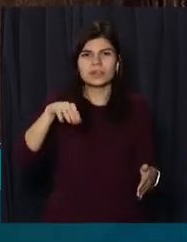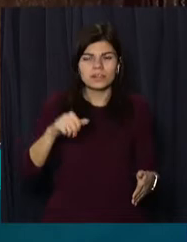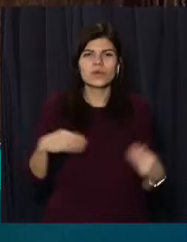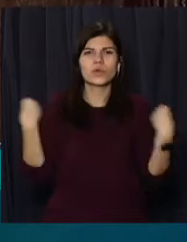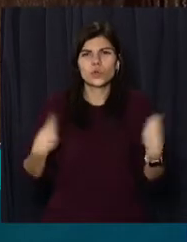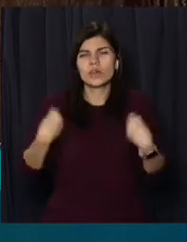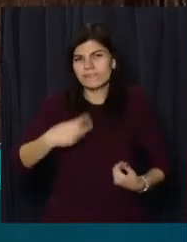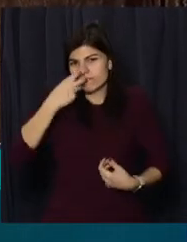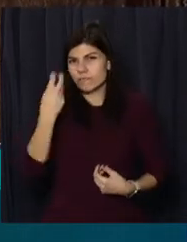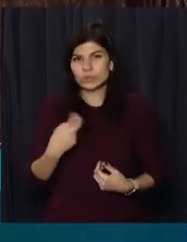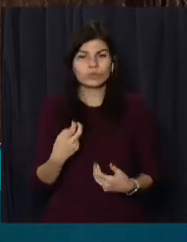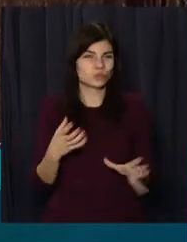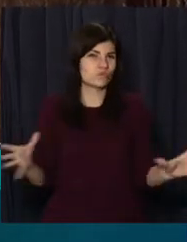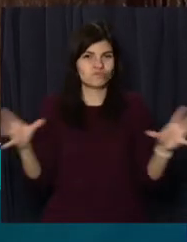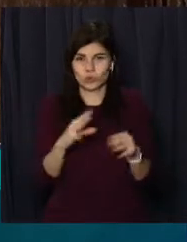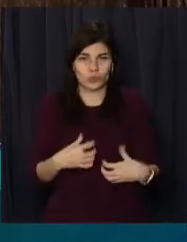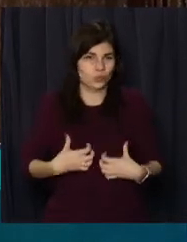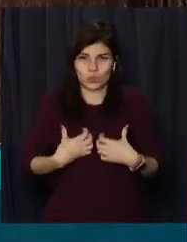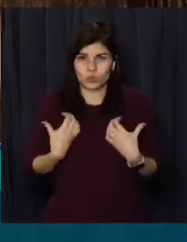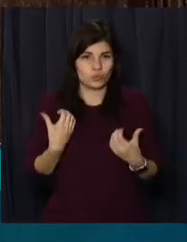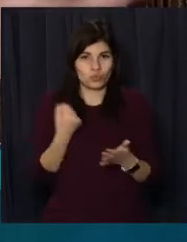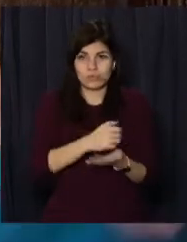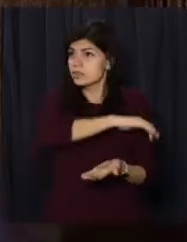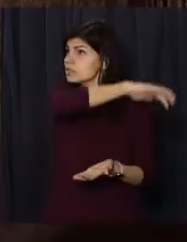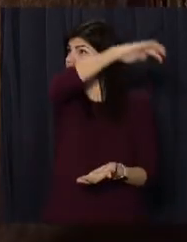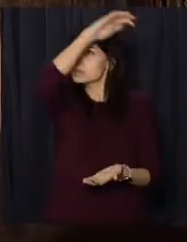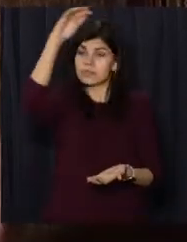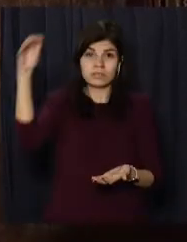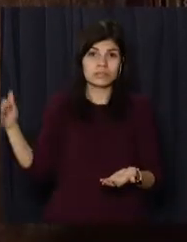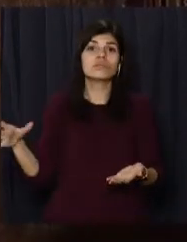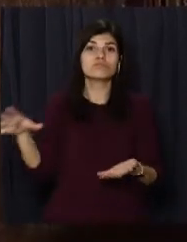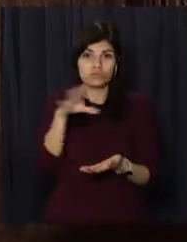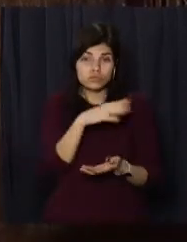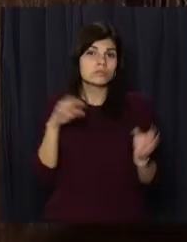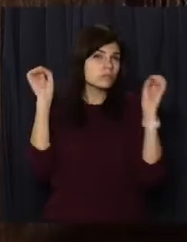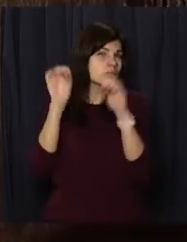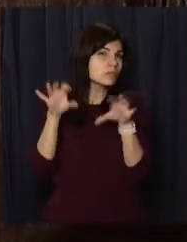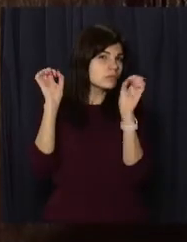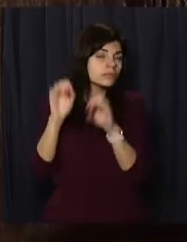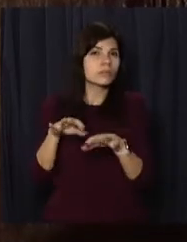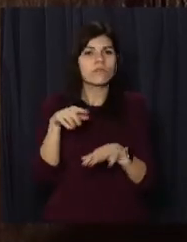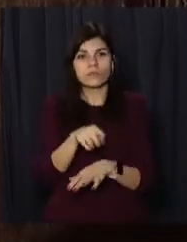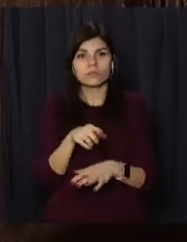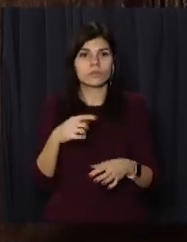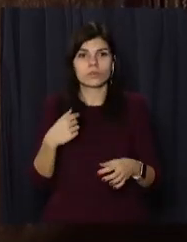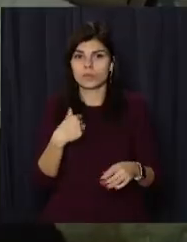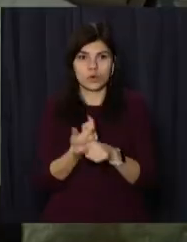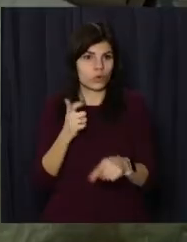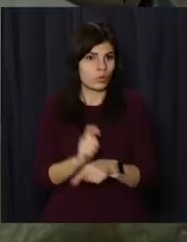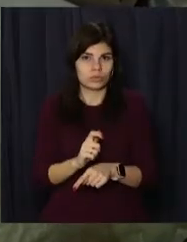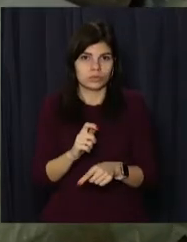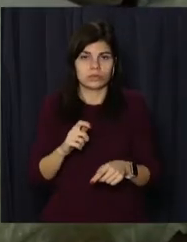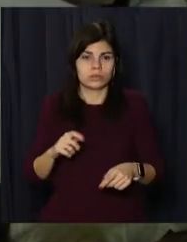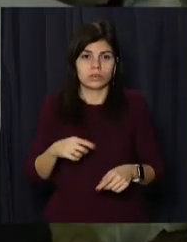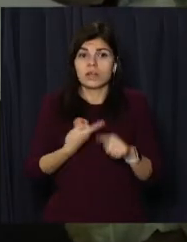вонюча. Усе там страшне до потилка. Вона це собирає і все у той, все. Так що вона тут очищала нам хорошо район. Це